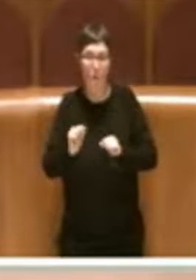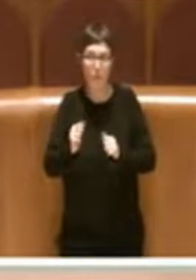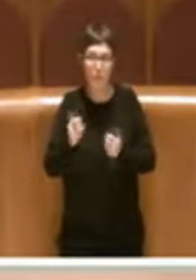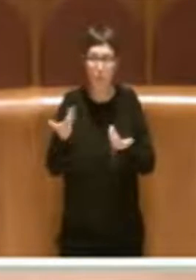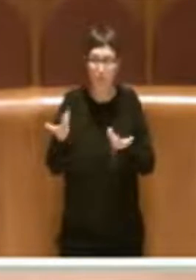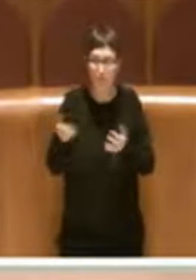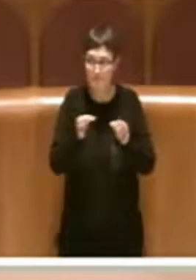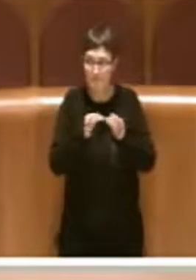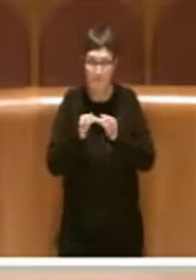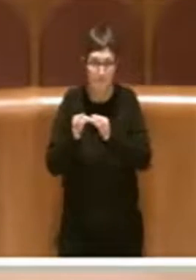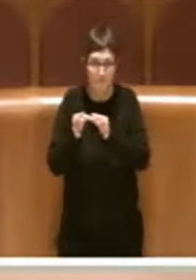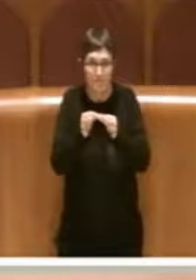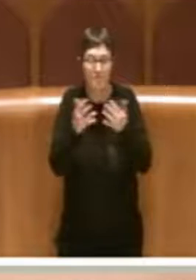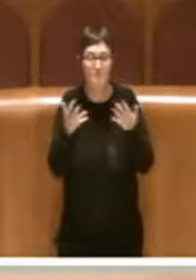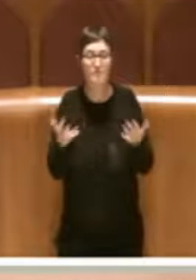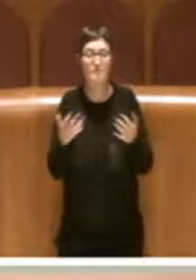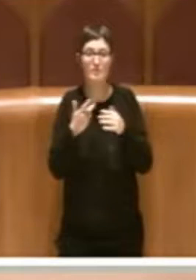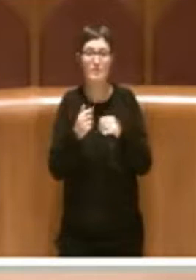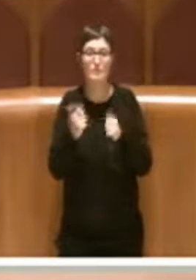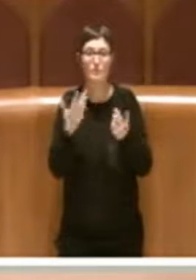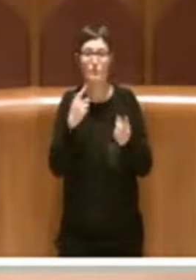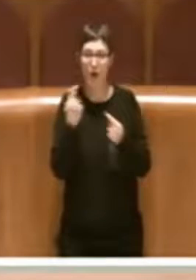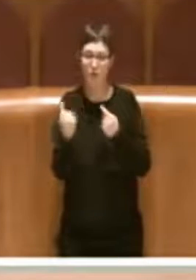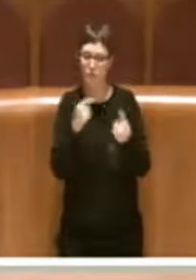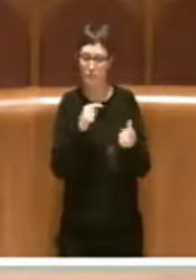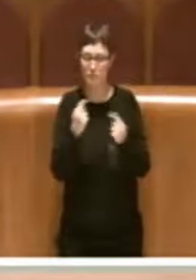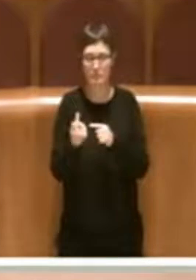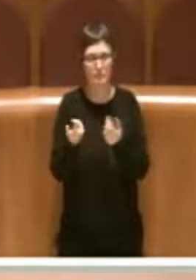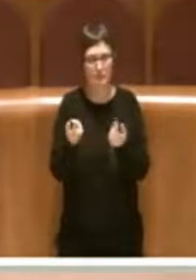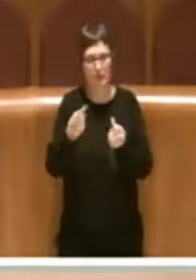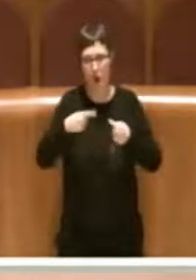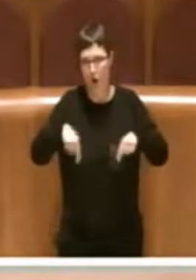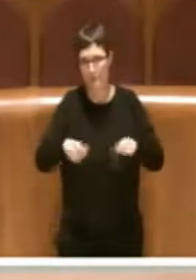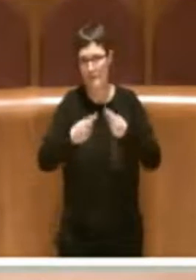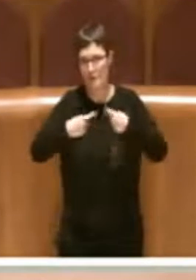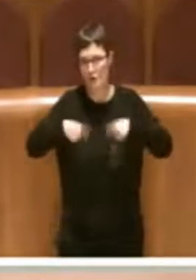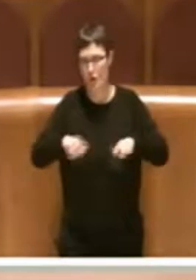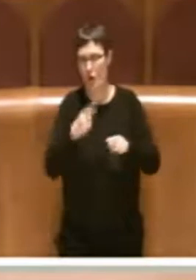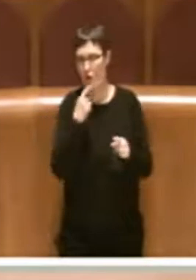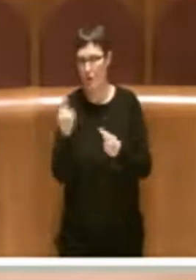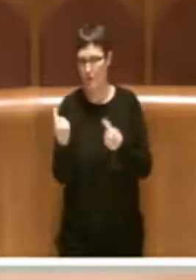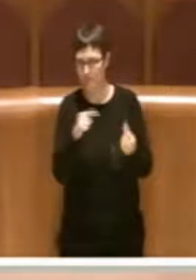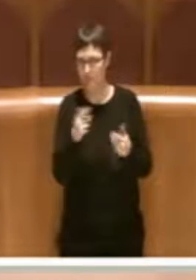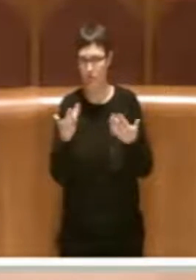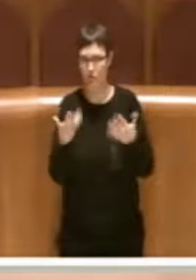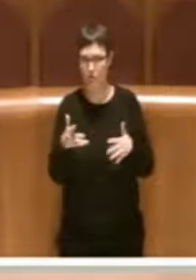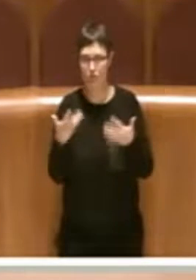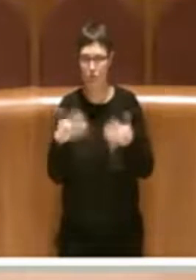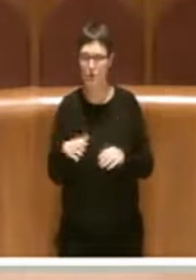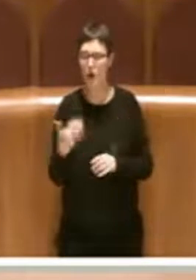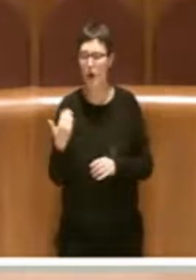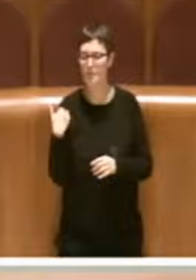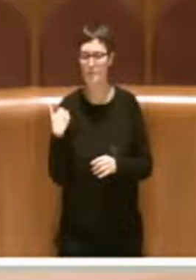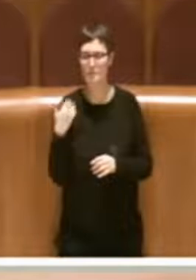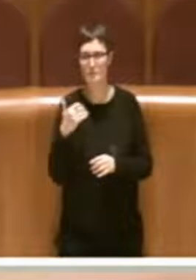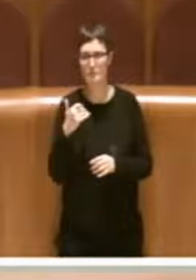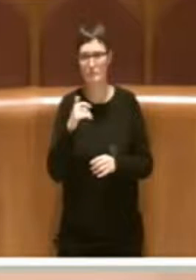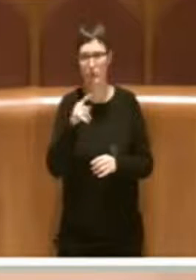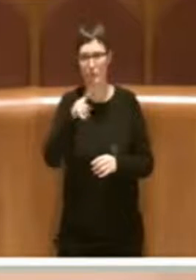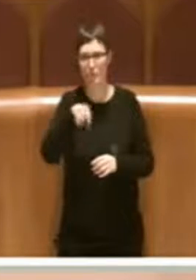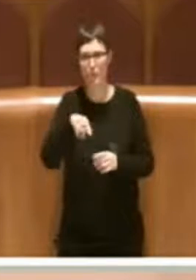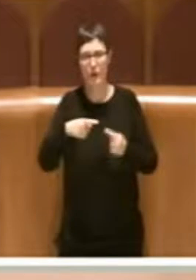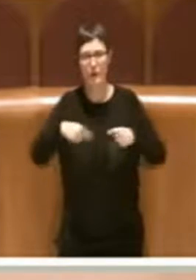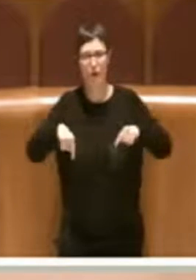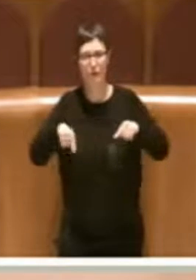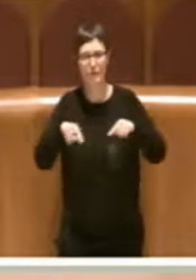Ne abbiamo parlato in numerose sedute di commissione, recentemente anche in una commissione